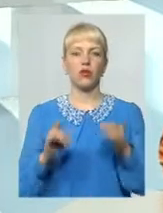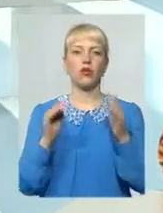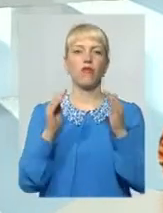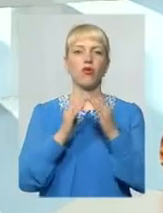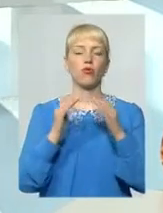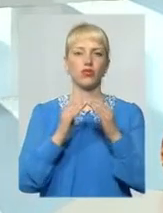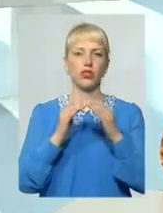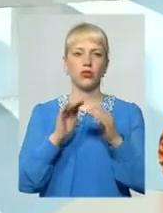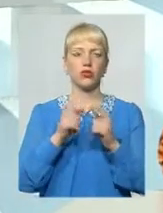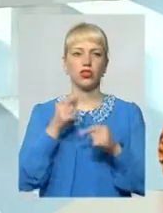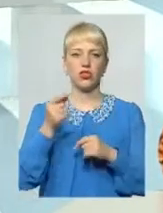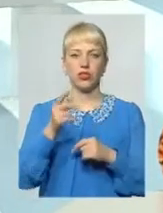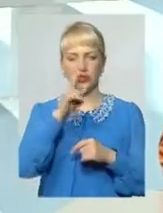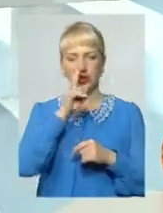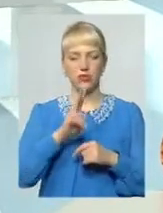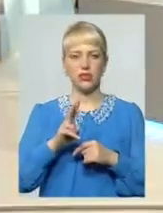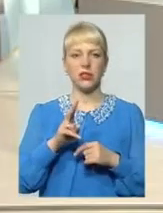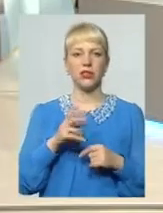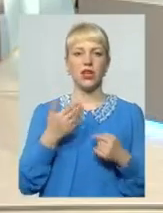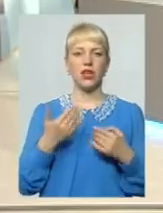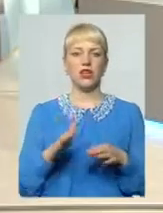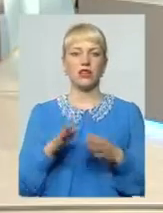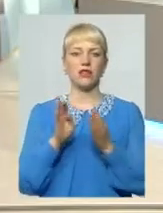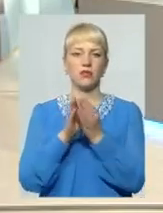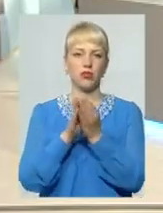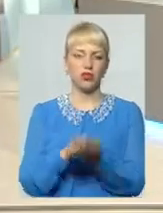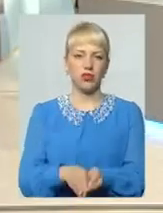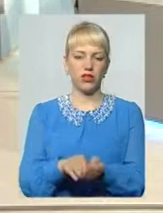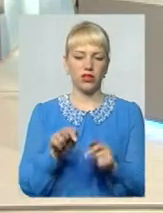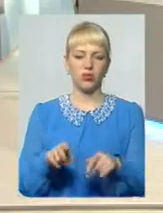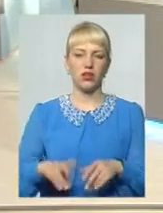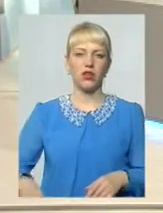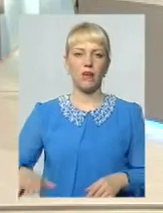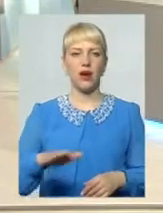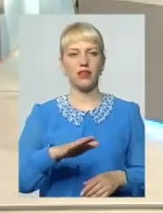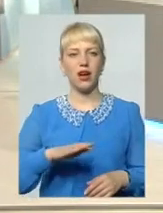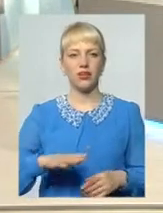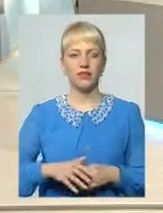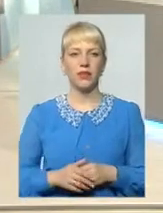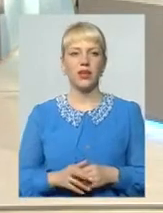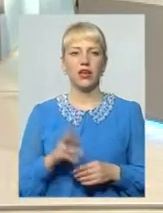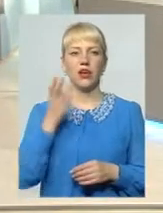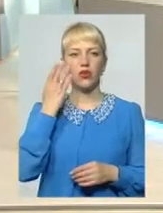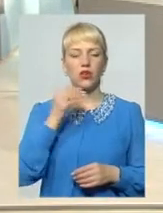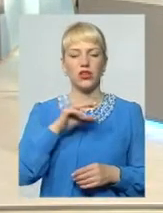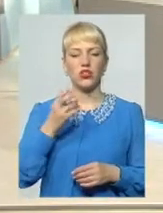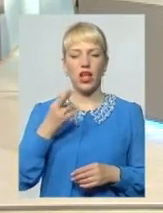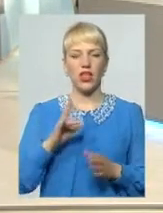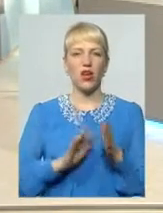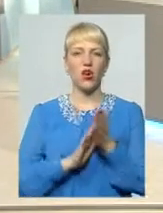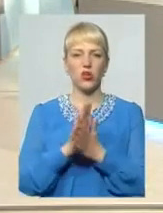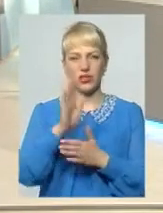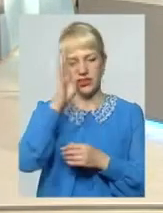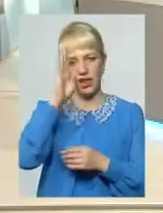І через 2 місяці йому було, як вже Сашу хоронили тут на Майдані І коли Женечка росте, але такий